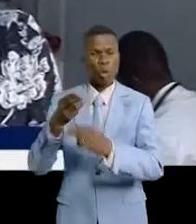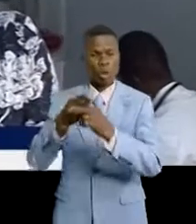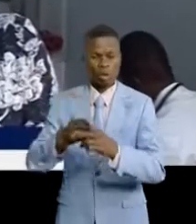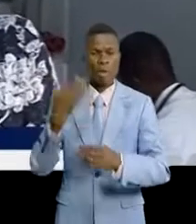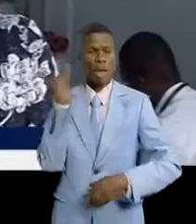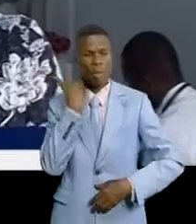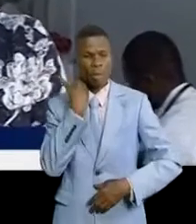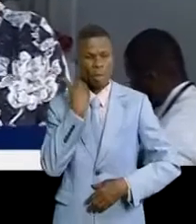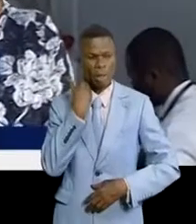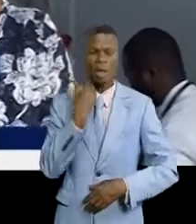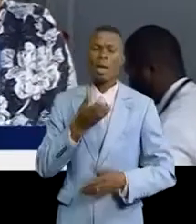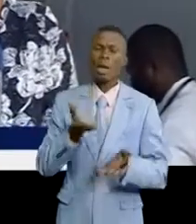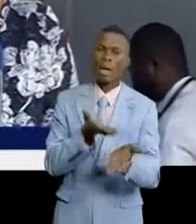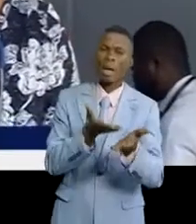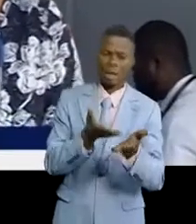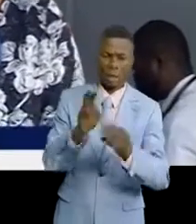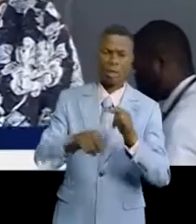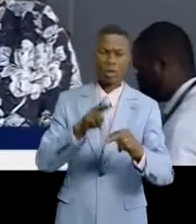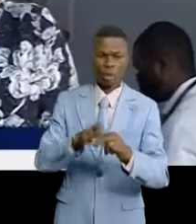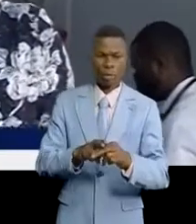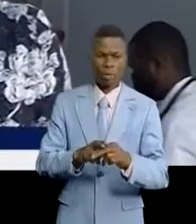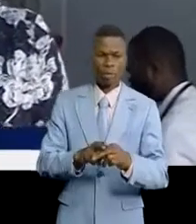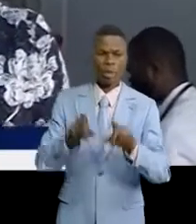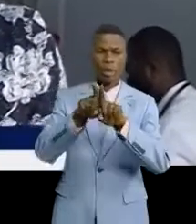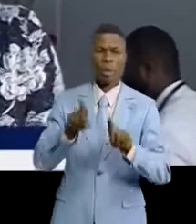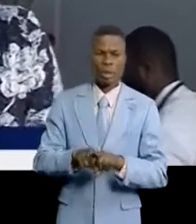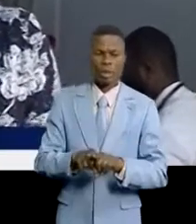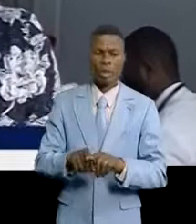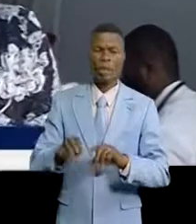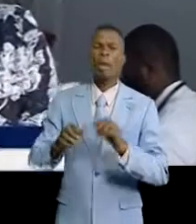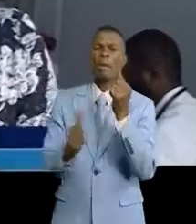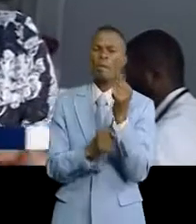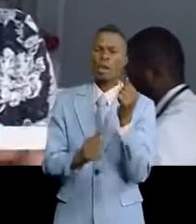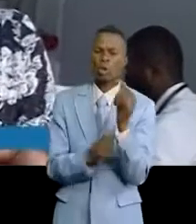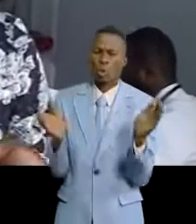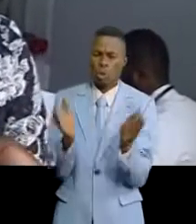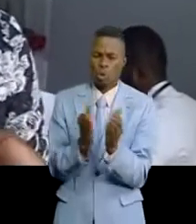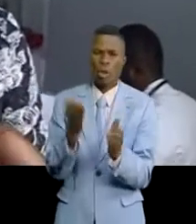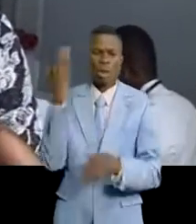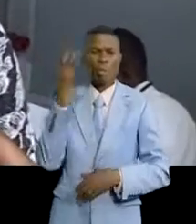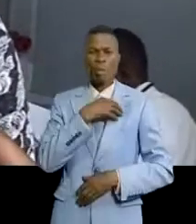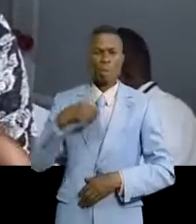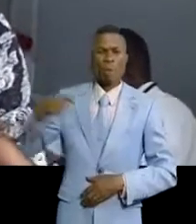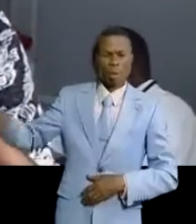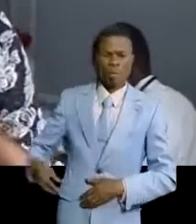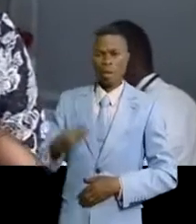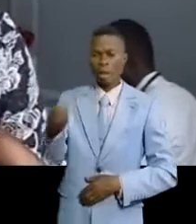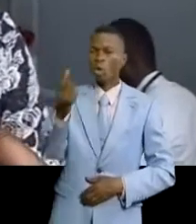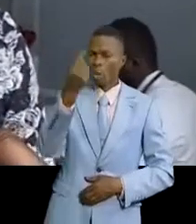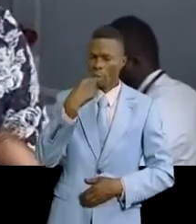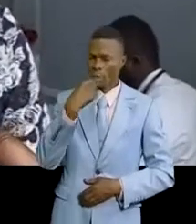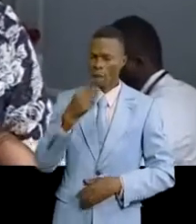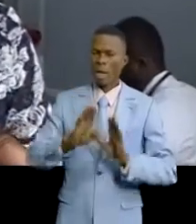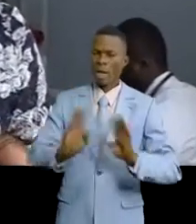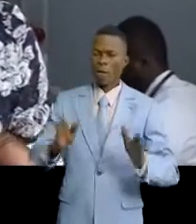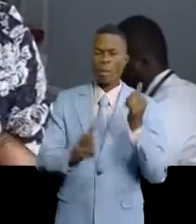se fait normalement. Il y a aussi une équipe restreinte des infirmiers qui administre les soins appropriés